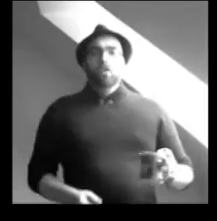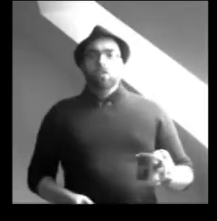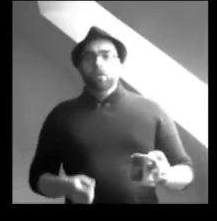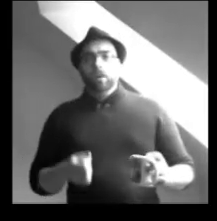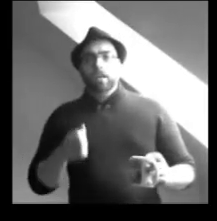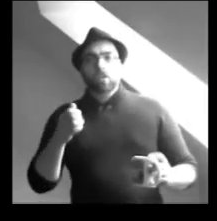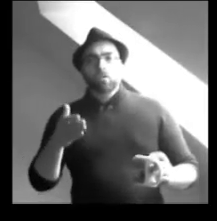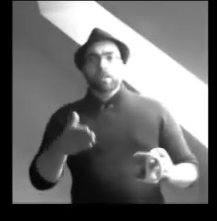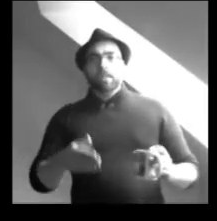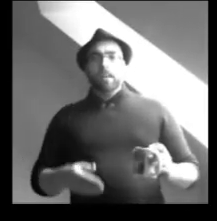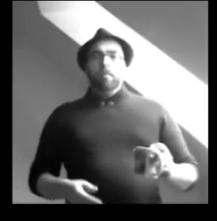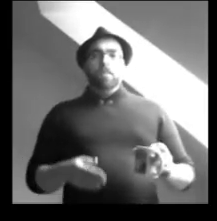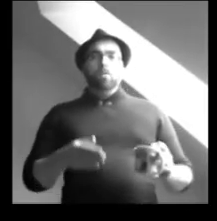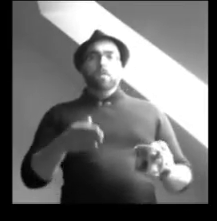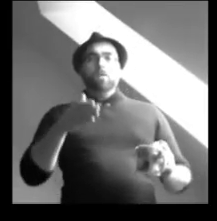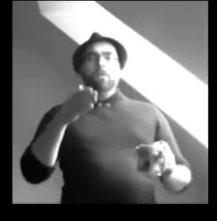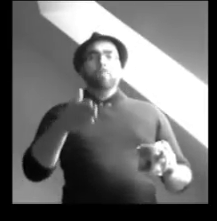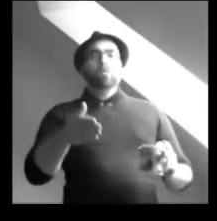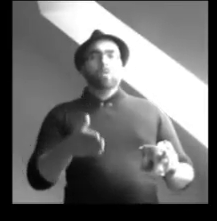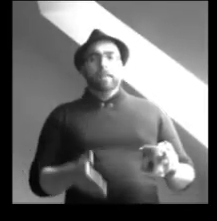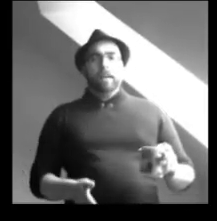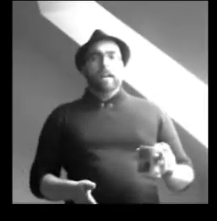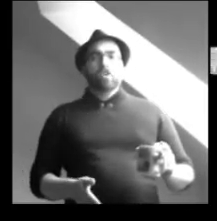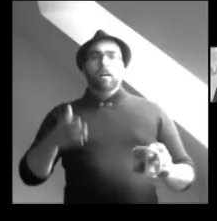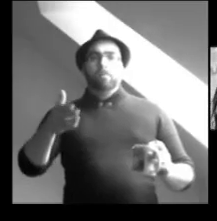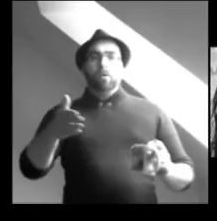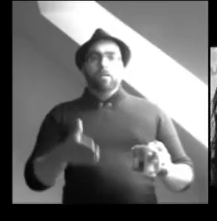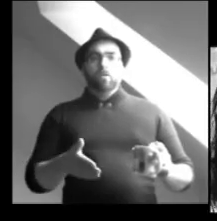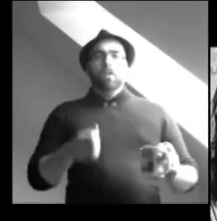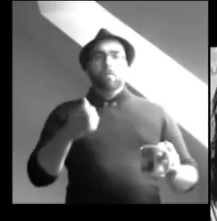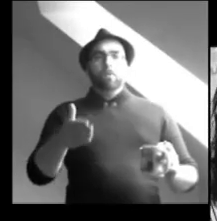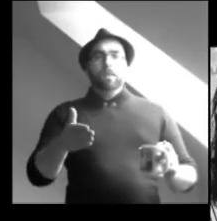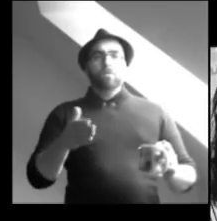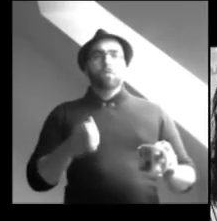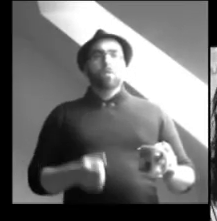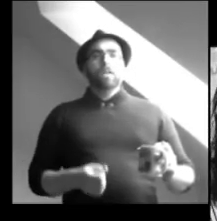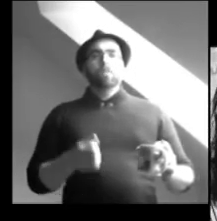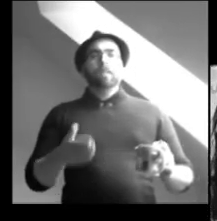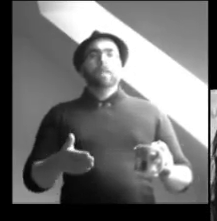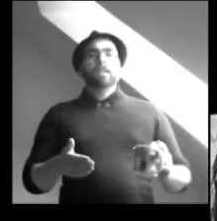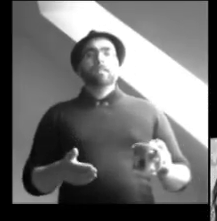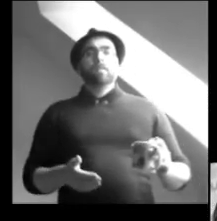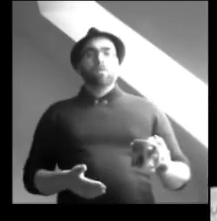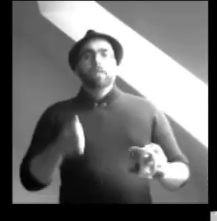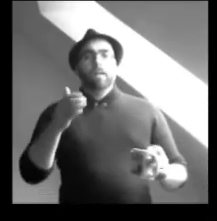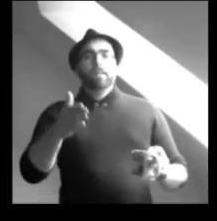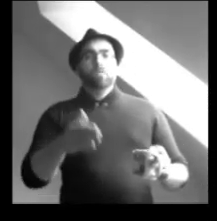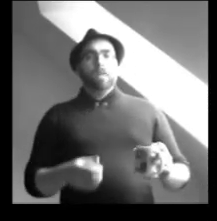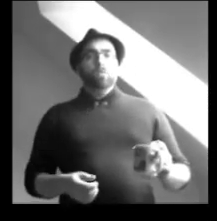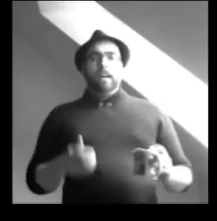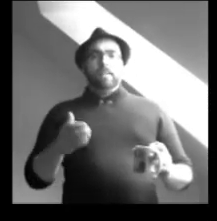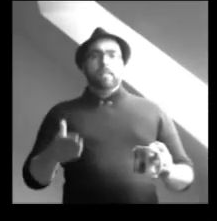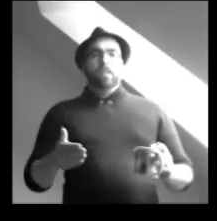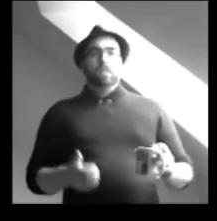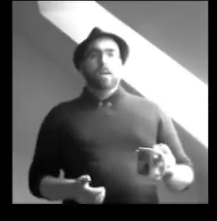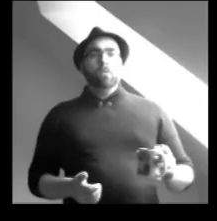du genre, celui de l'âge d'or du western, mais c'est aussi une fable sur la terre et l'argent, la spoilation comme fondation sur laquelle le mythe américain s'est construit. Certains se